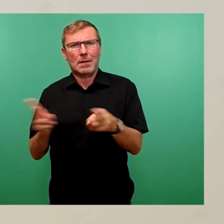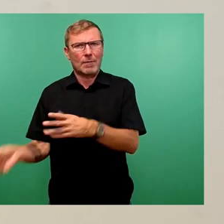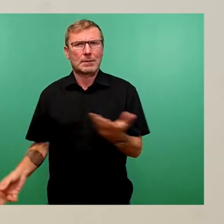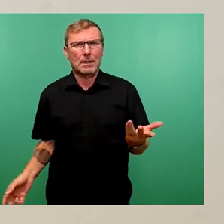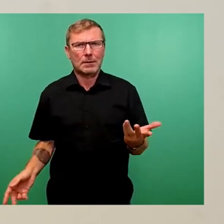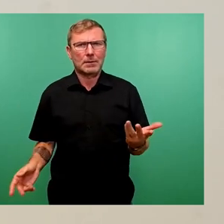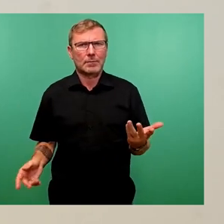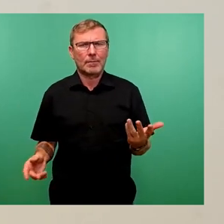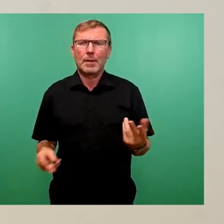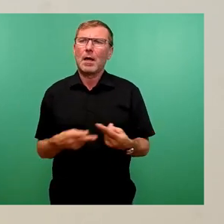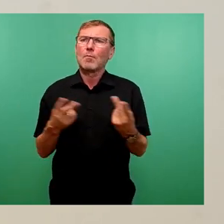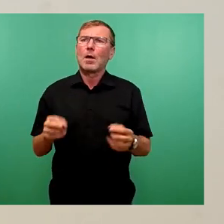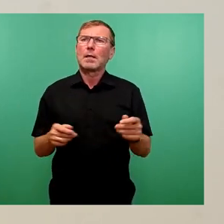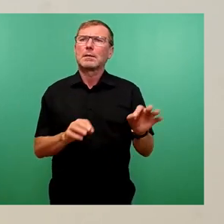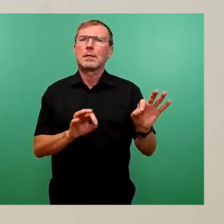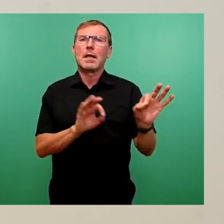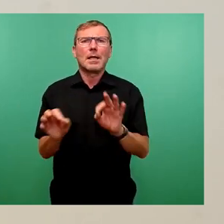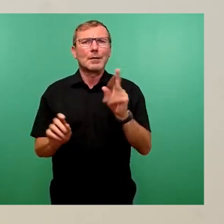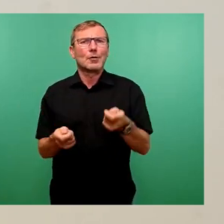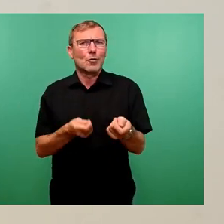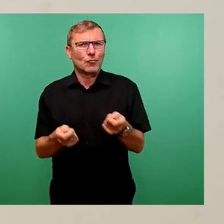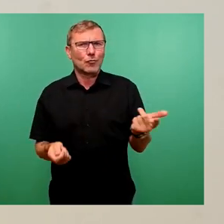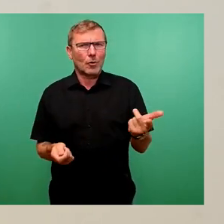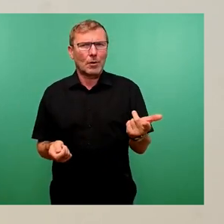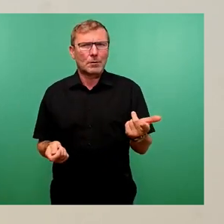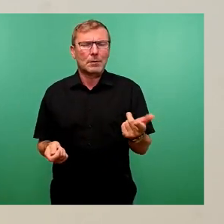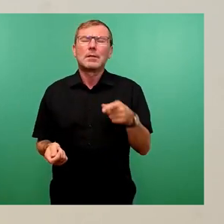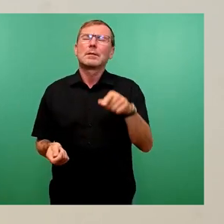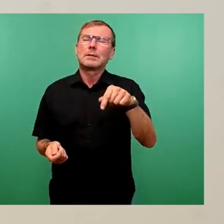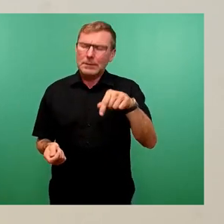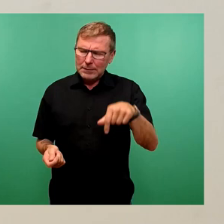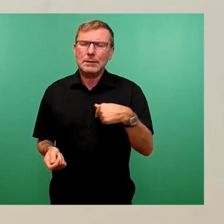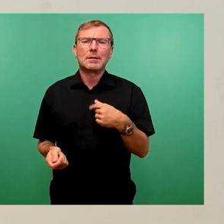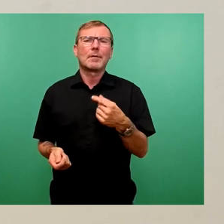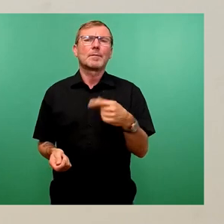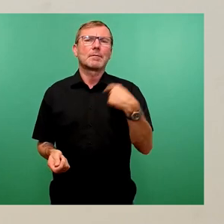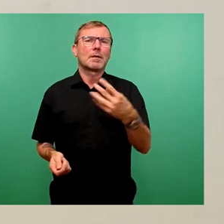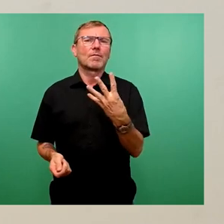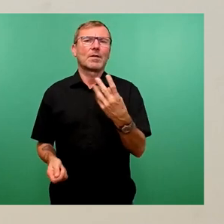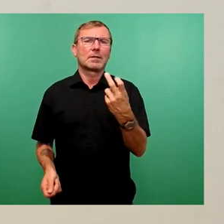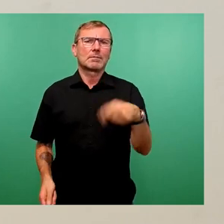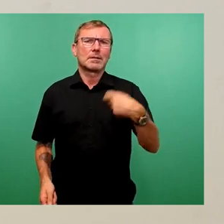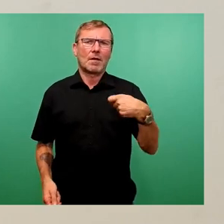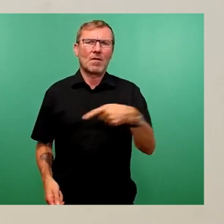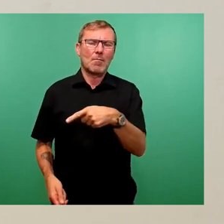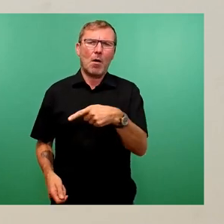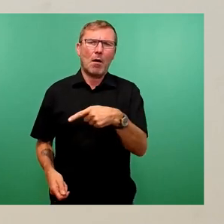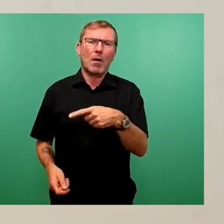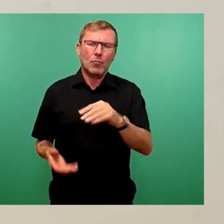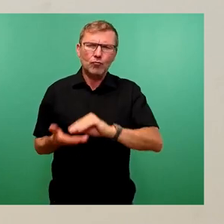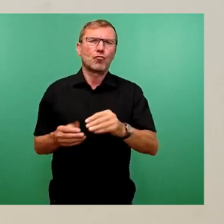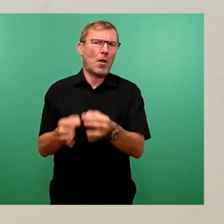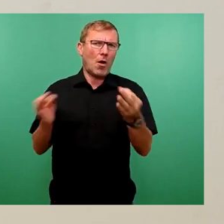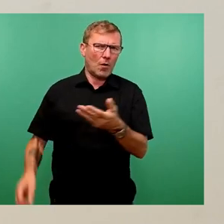steuern sollten. Dort sind wir jetzt auf dem Weg, dass wir also 24, Februar 2024, diese Nutzungsaufnahme machen können. Und